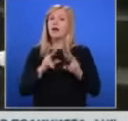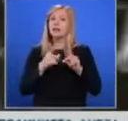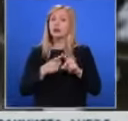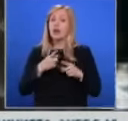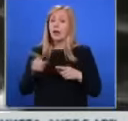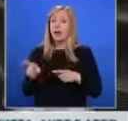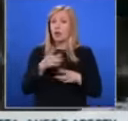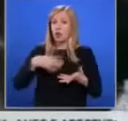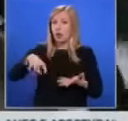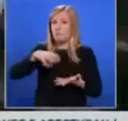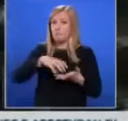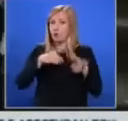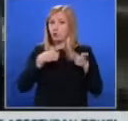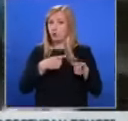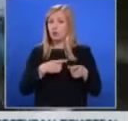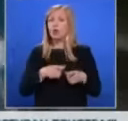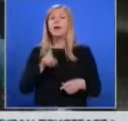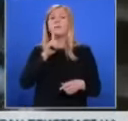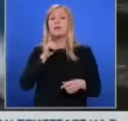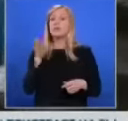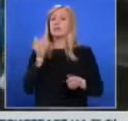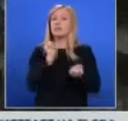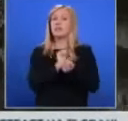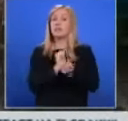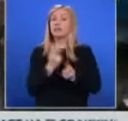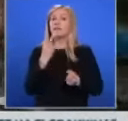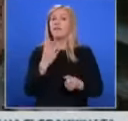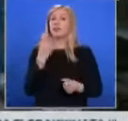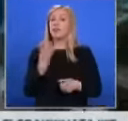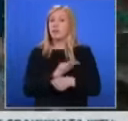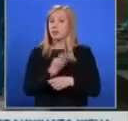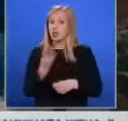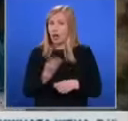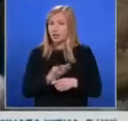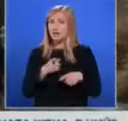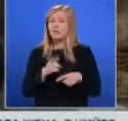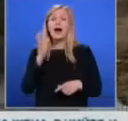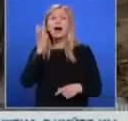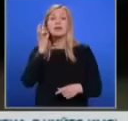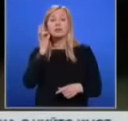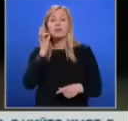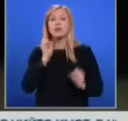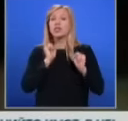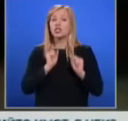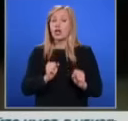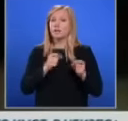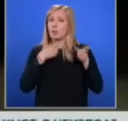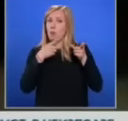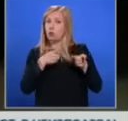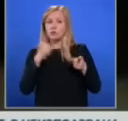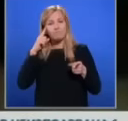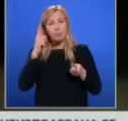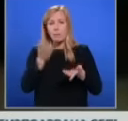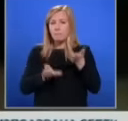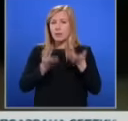районната прокуратура в Пловдив. Мъжът беше задържан вчера за 24 часа в районното управление в Асенов град. Очаква се държавното обвинение да